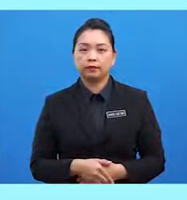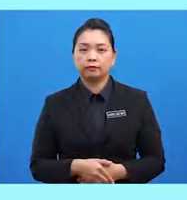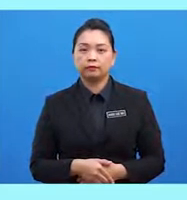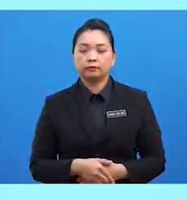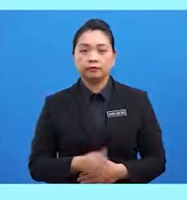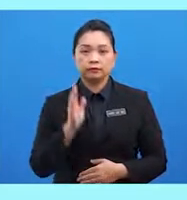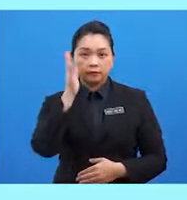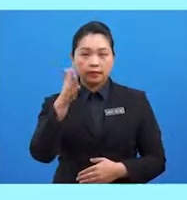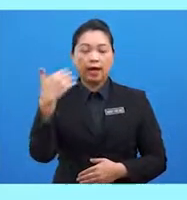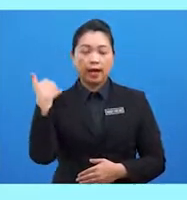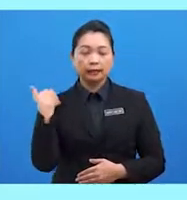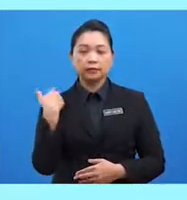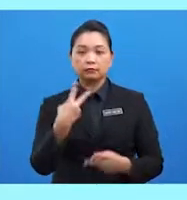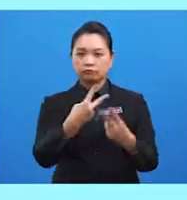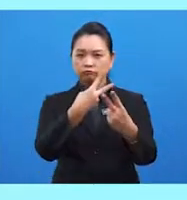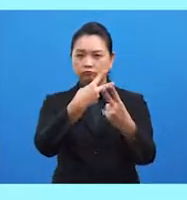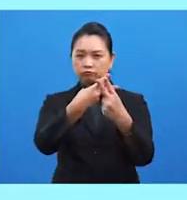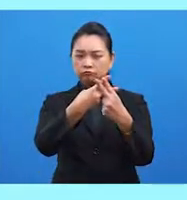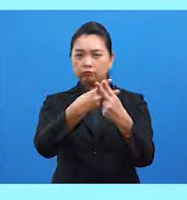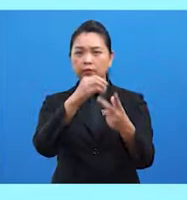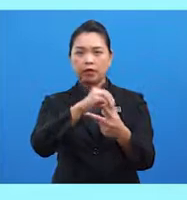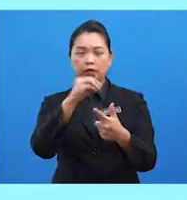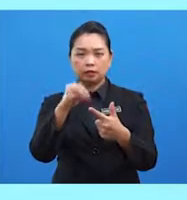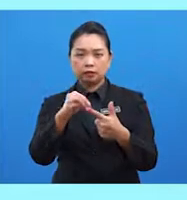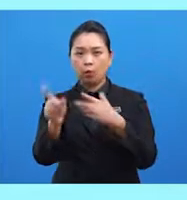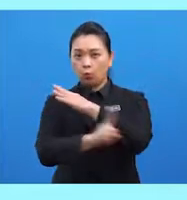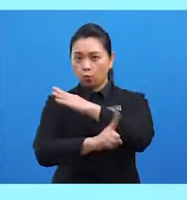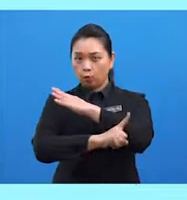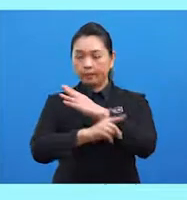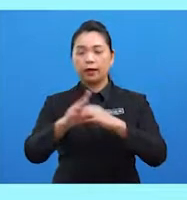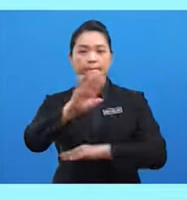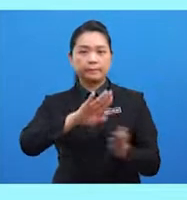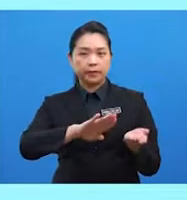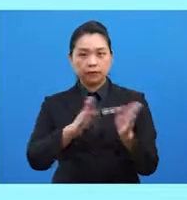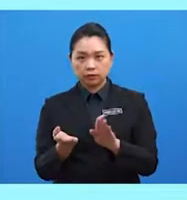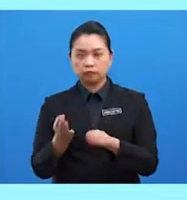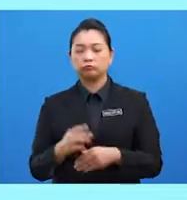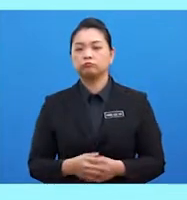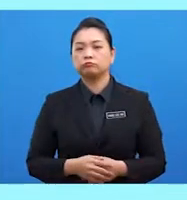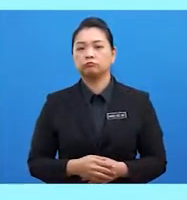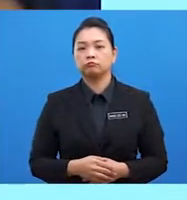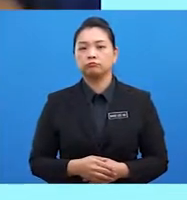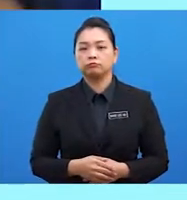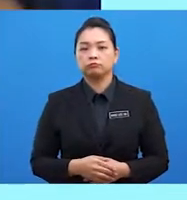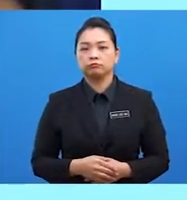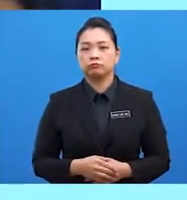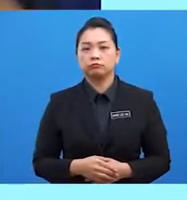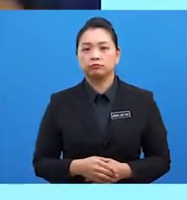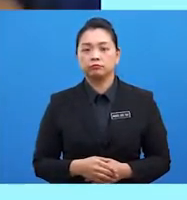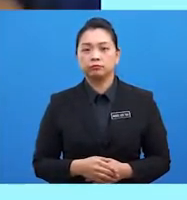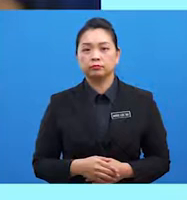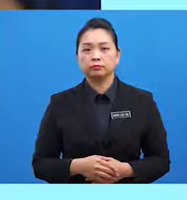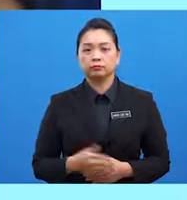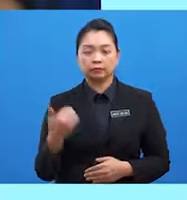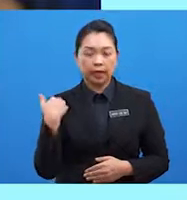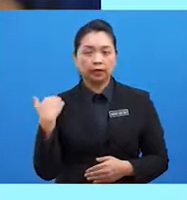penjara dan hukuman mati. Antaranya, kes individu yang pernah dibicarakan ialah Pol Pot, Kemboja